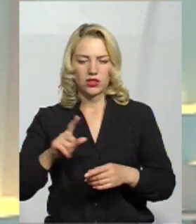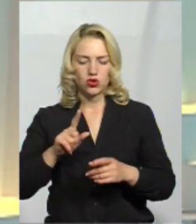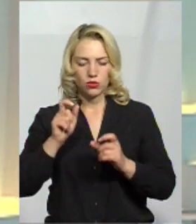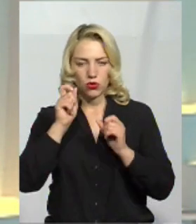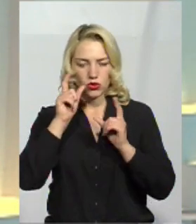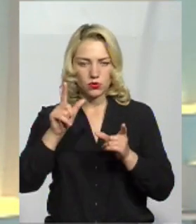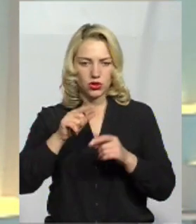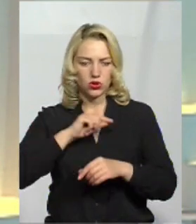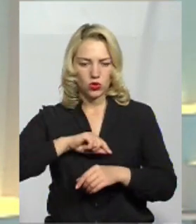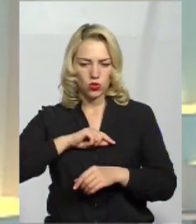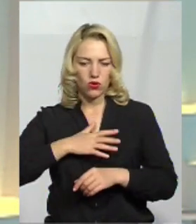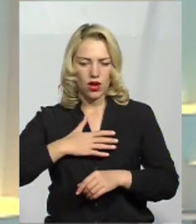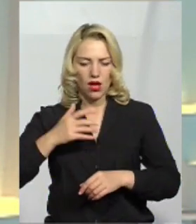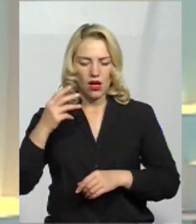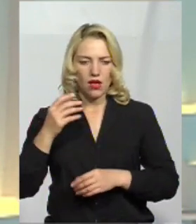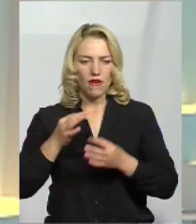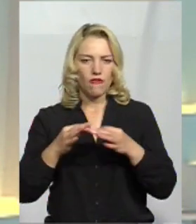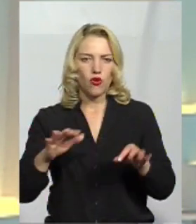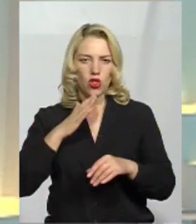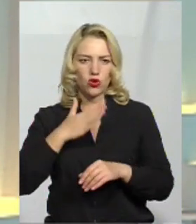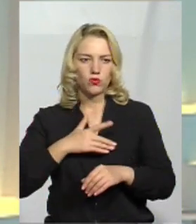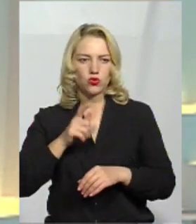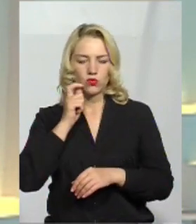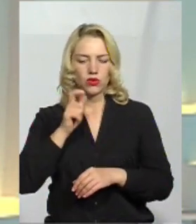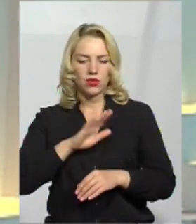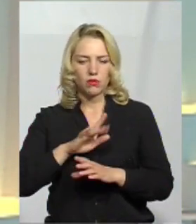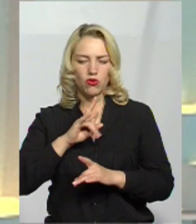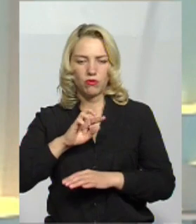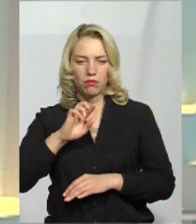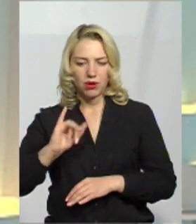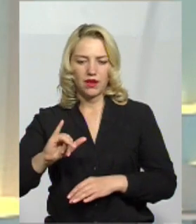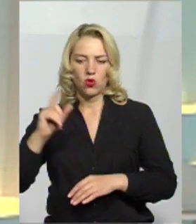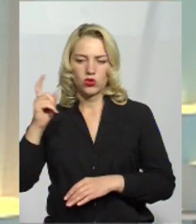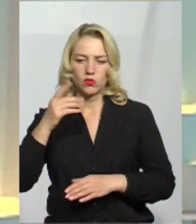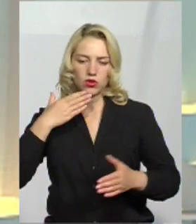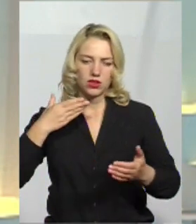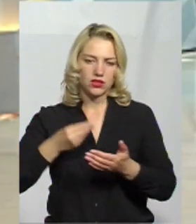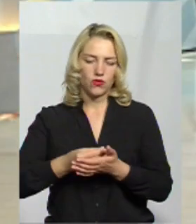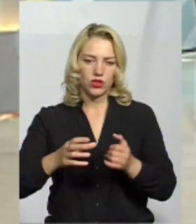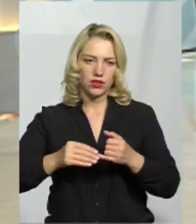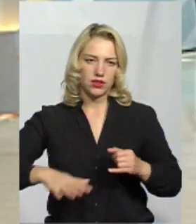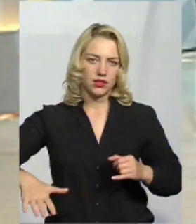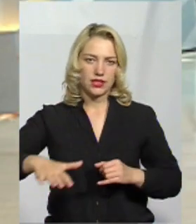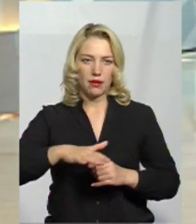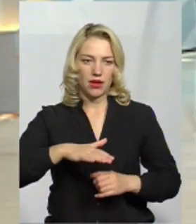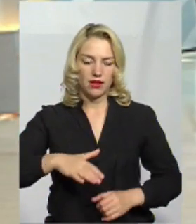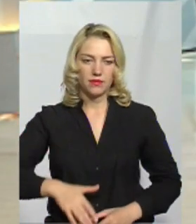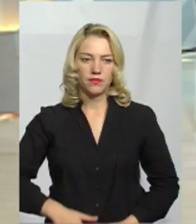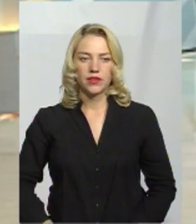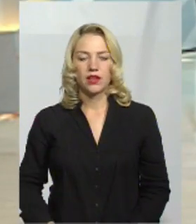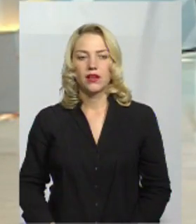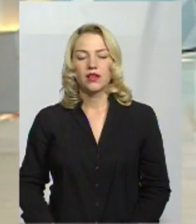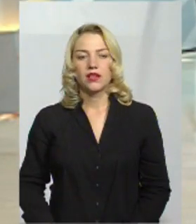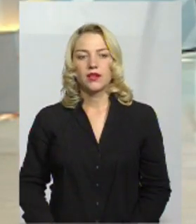і господарства на своїй землі. Те, що українець не був би своїм господарем на своїй Богом даній землі. Дякую за відповіді у цьому блоці.